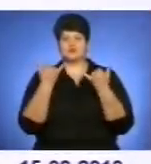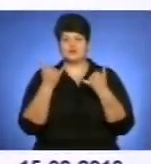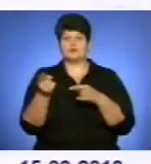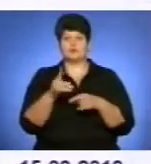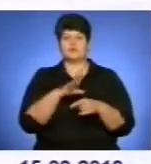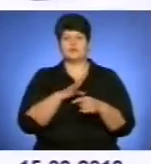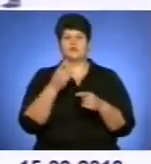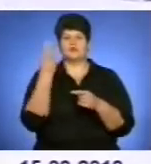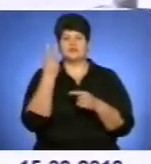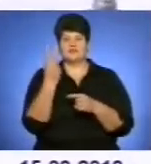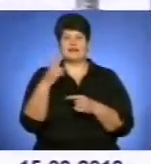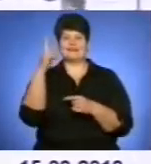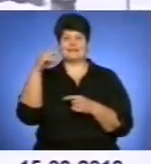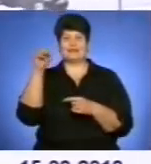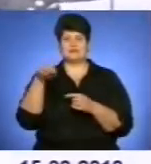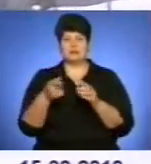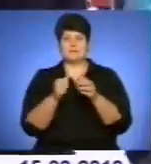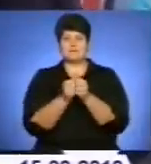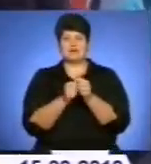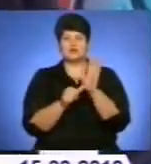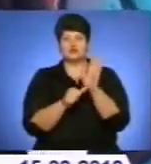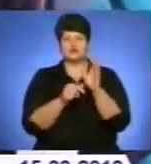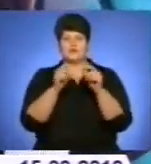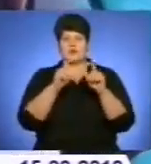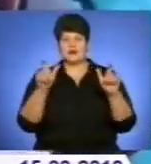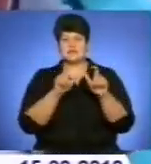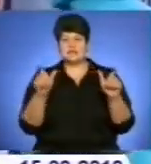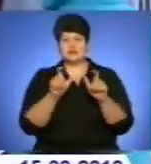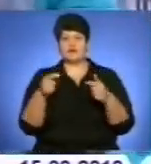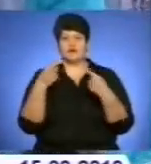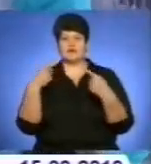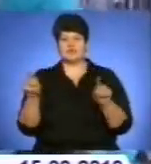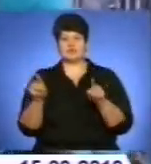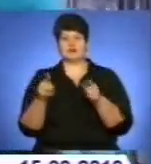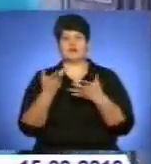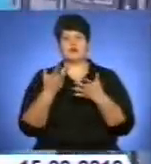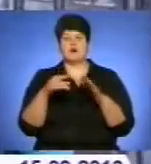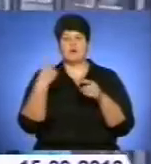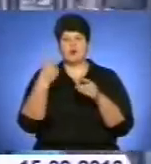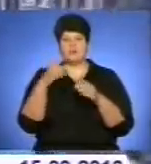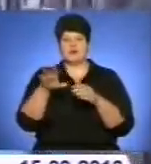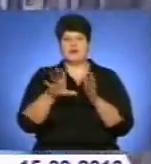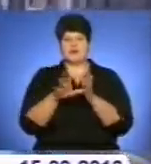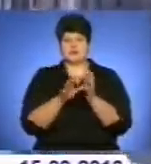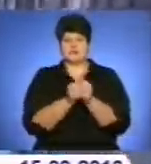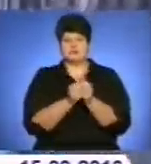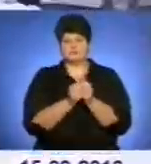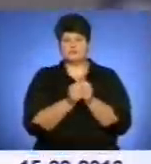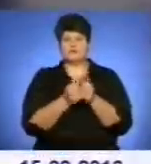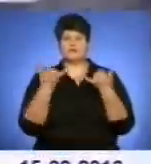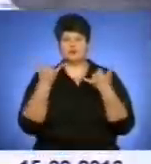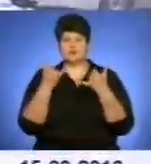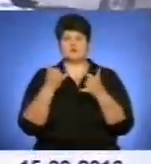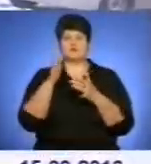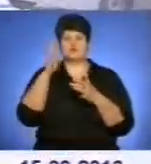замети. Тому працівники комунальних організацій звертаються до власників автомобілів, аби ті не залишали свої транспортні засоби на тротуарах у